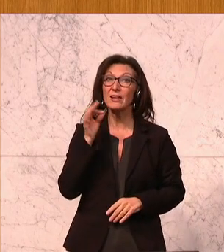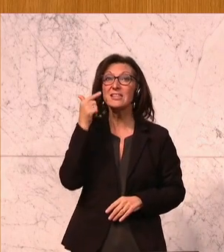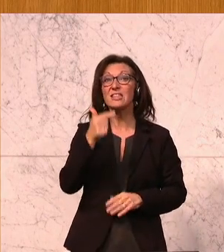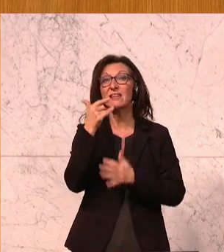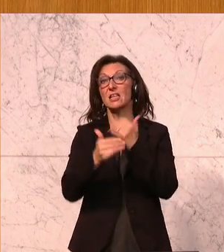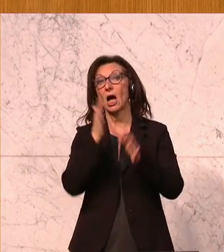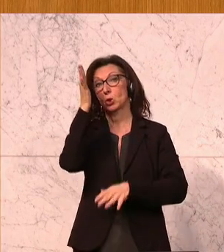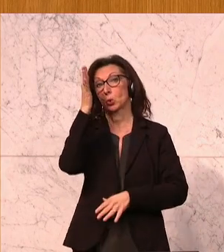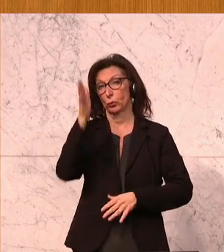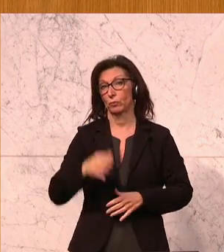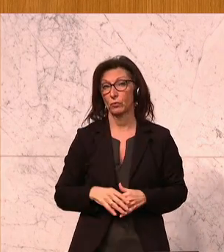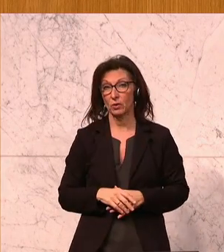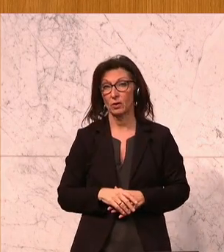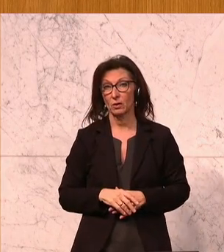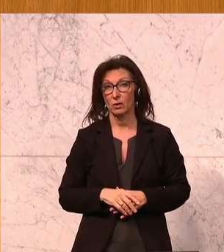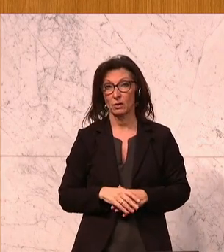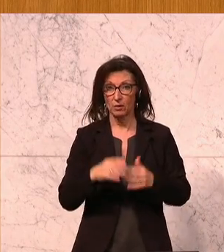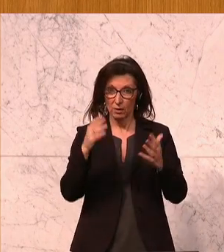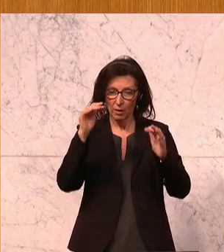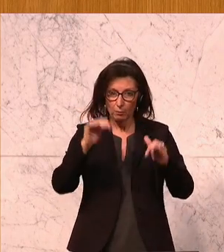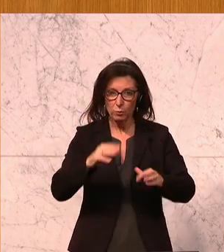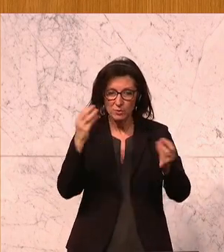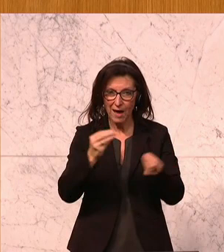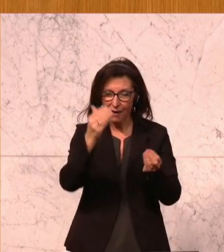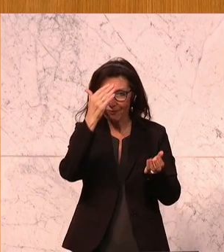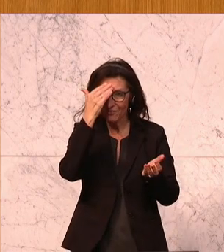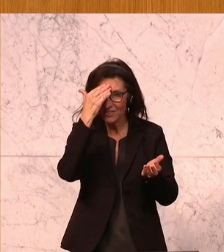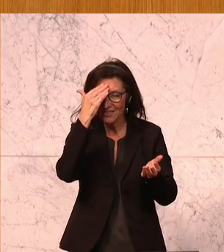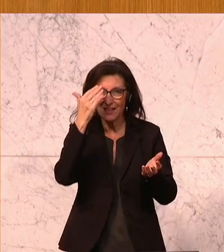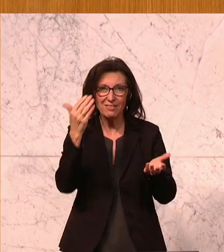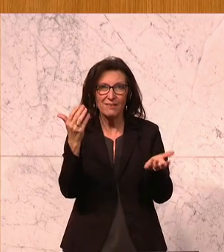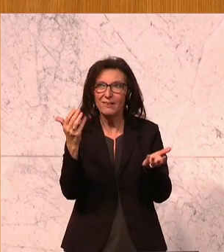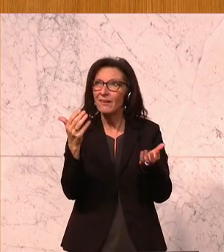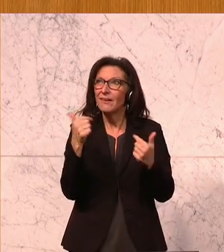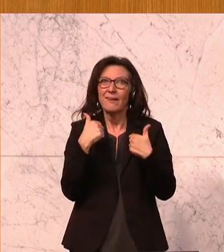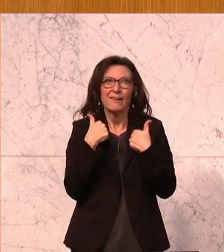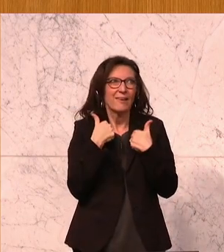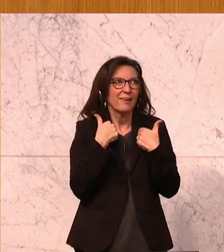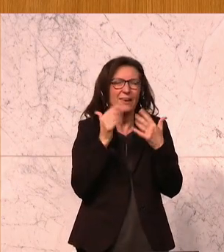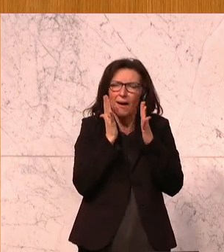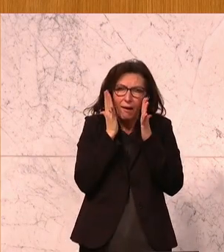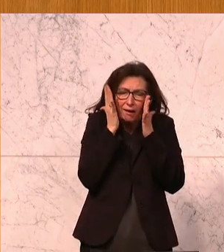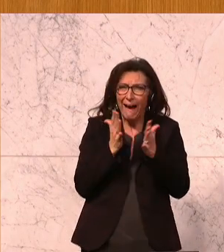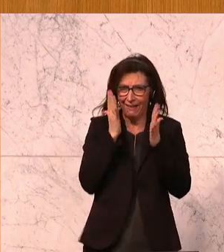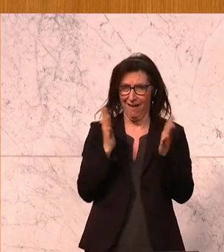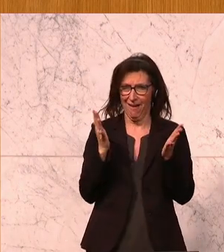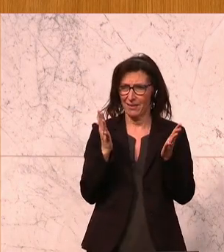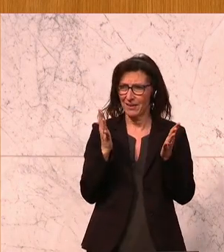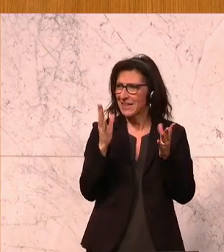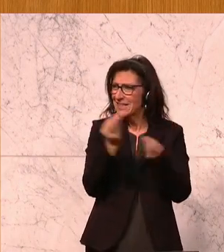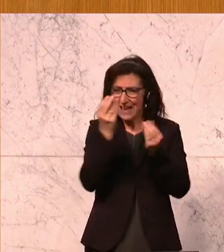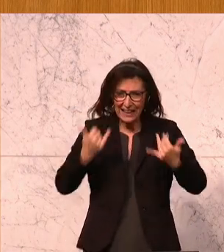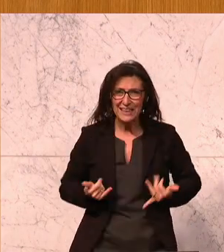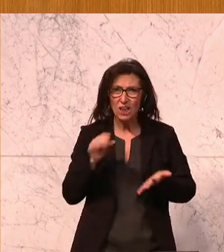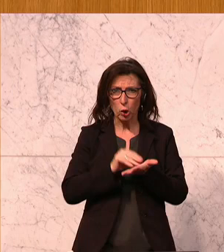Jahren Antworten geben müssen auf Fragen, die ich noch nicht mal kenne, die wir noch nicht einmal kennen. Und dann